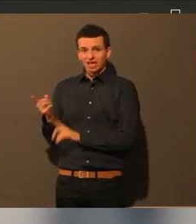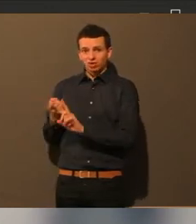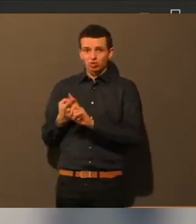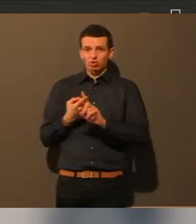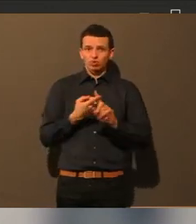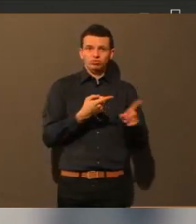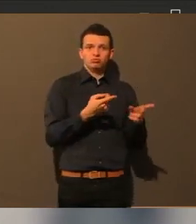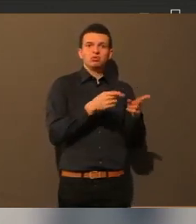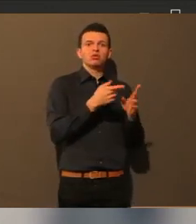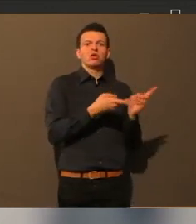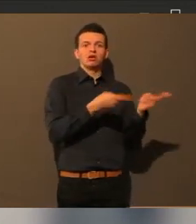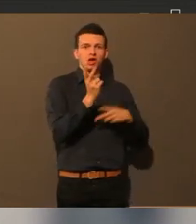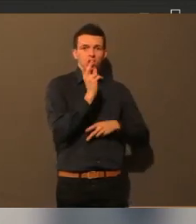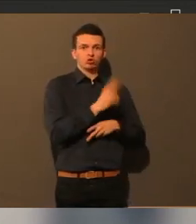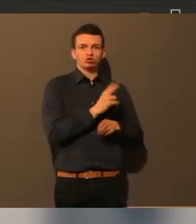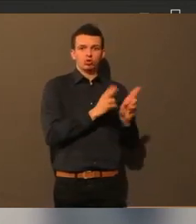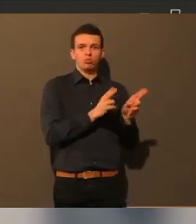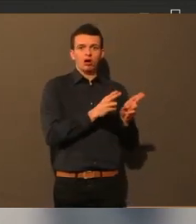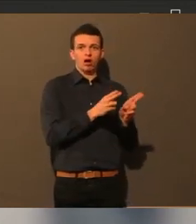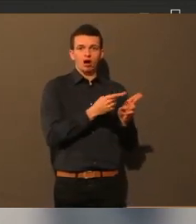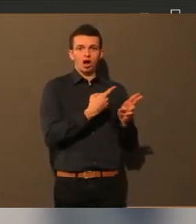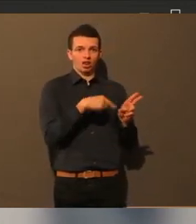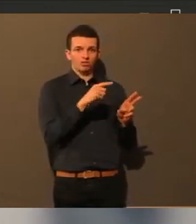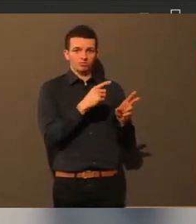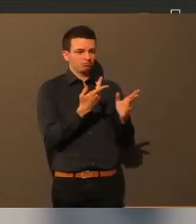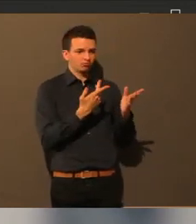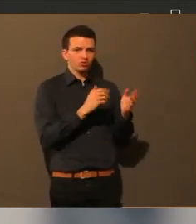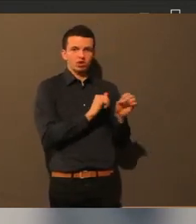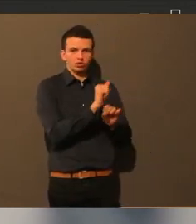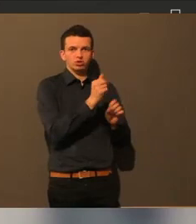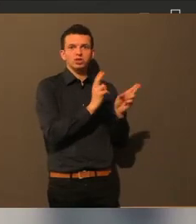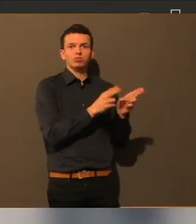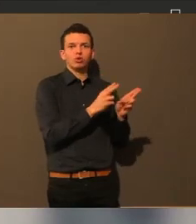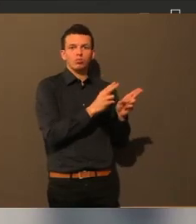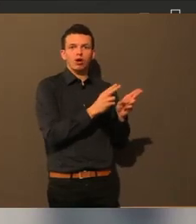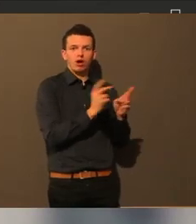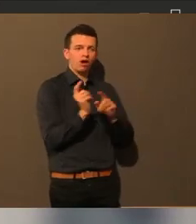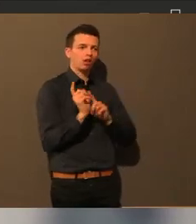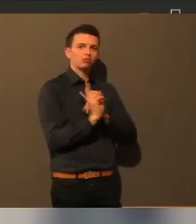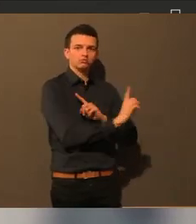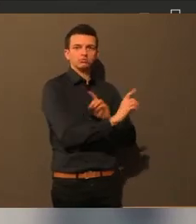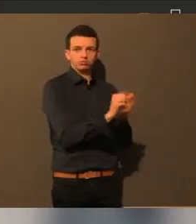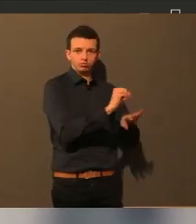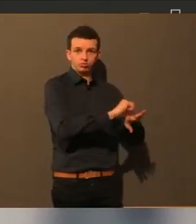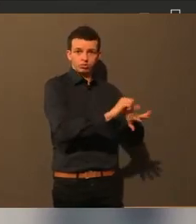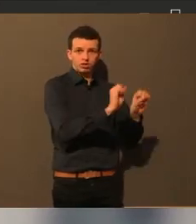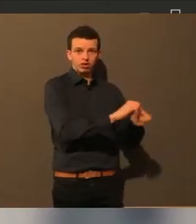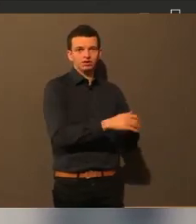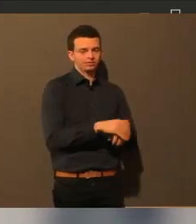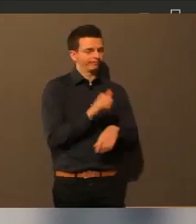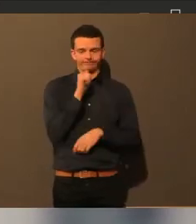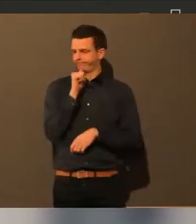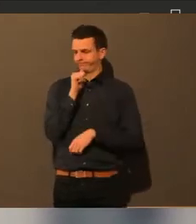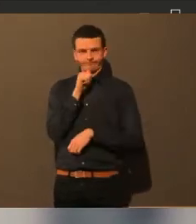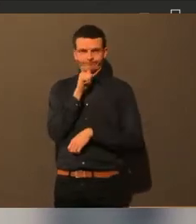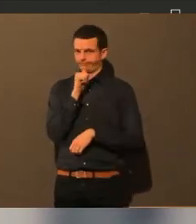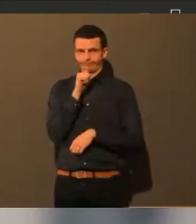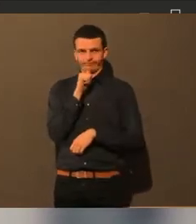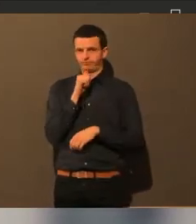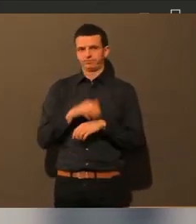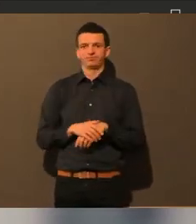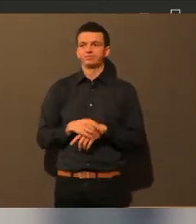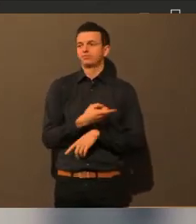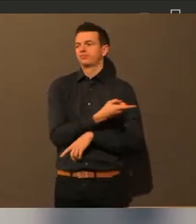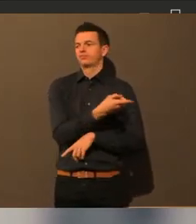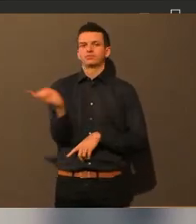das Gebiet des Rettungszweckverbandes Augsburg, also da ist die Stadt und die Landkreise außenrum mit dabei, aber auch für